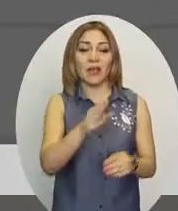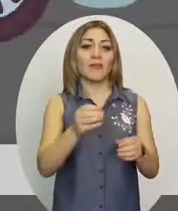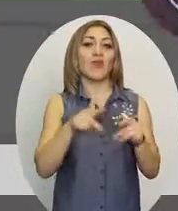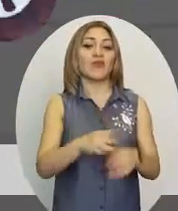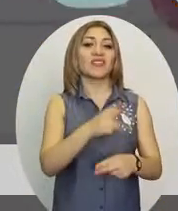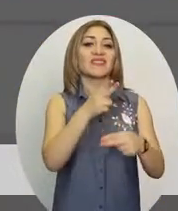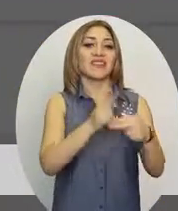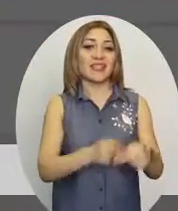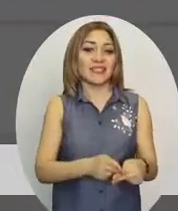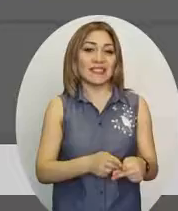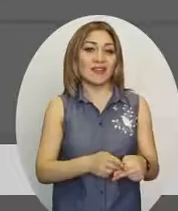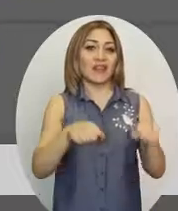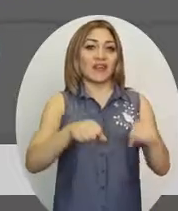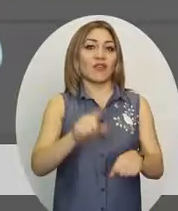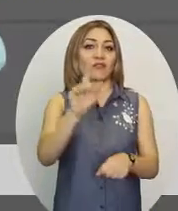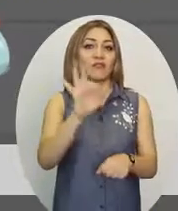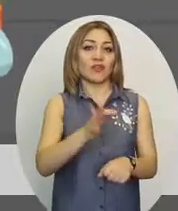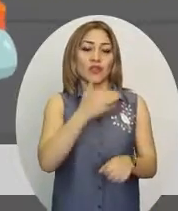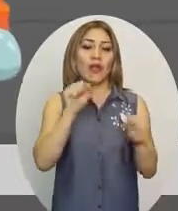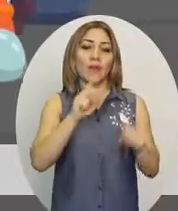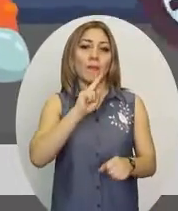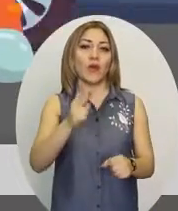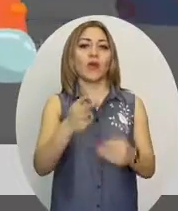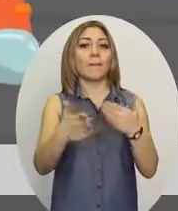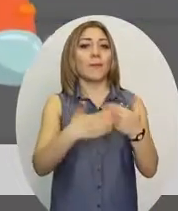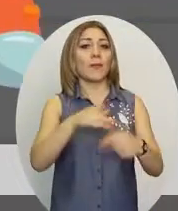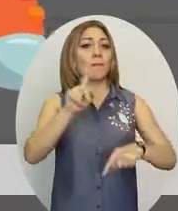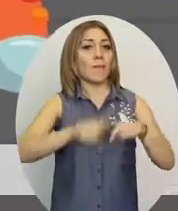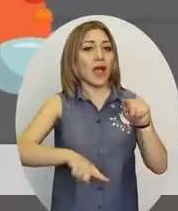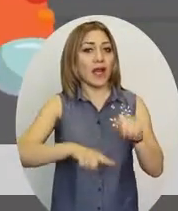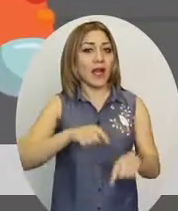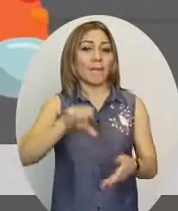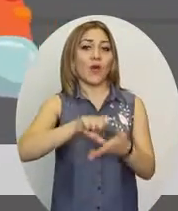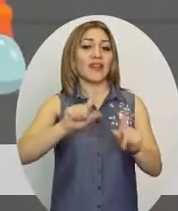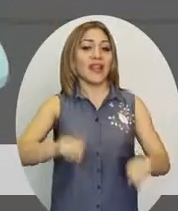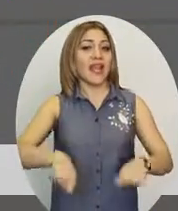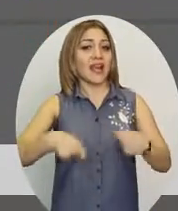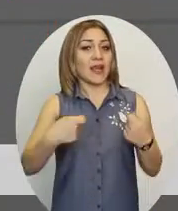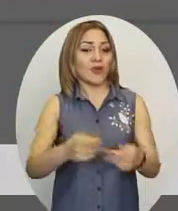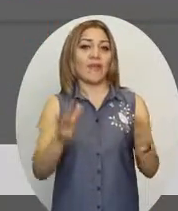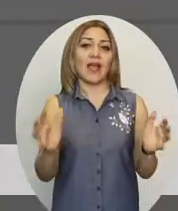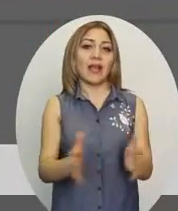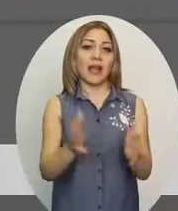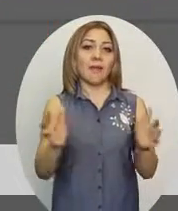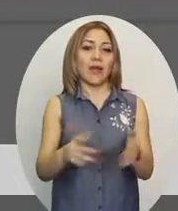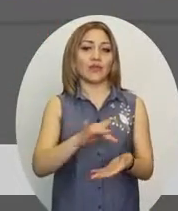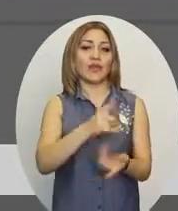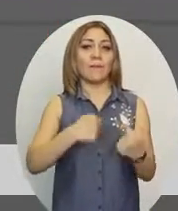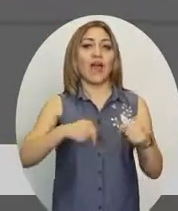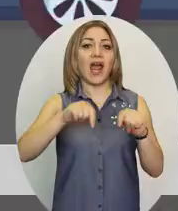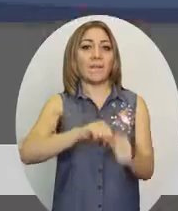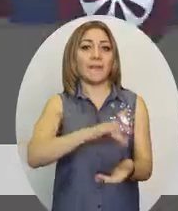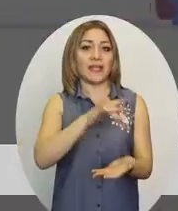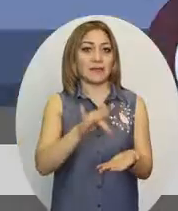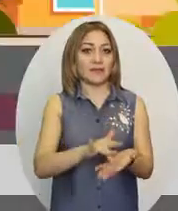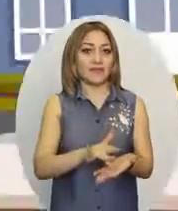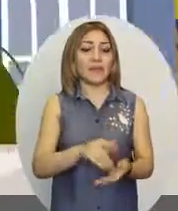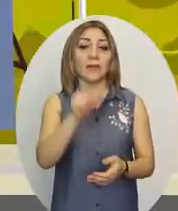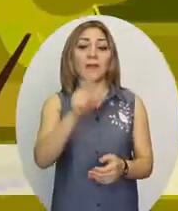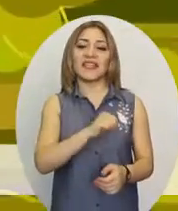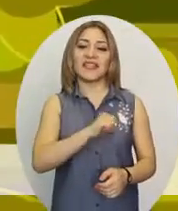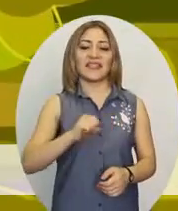Հանց դեպքում դատարան կարող են դիմել ներձավոր ազգականները, որինական ներկայացությունցիչը և խնամակալության ու հոգաբարծության մարմինը։